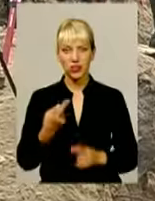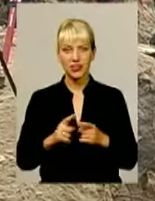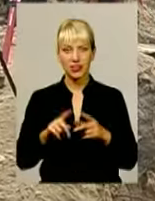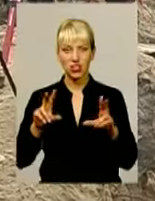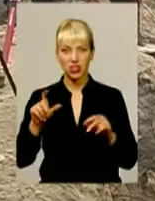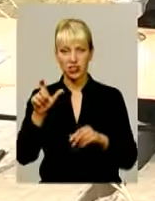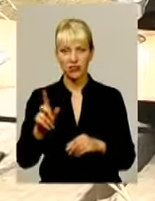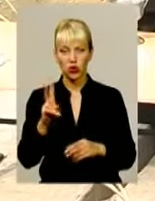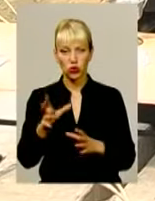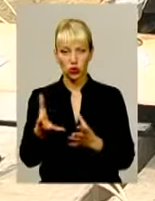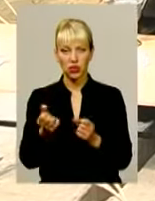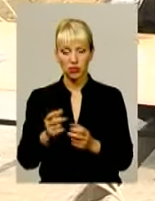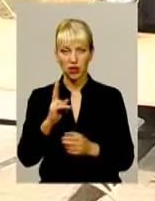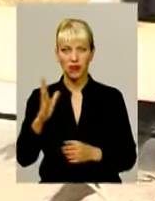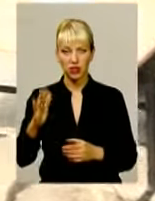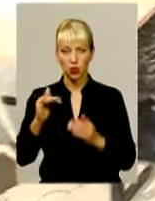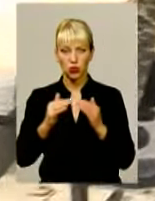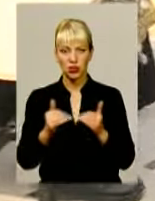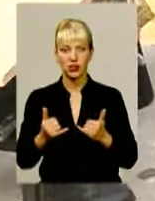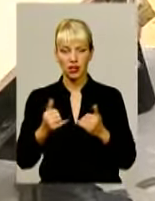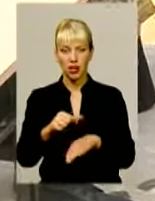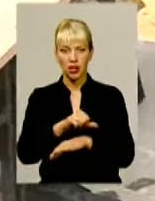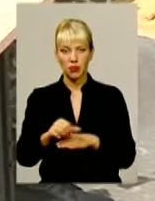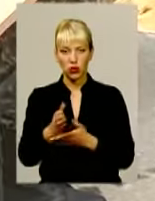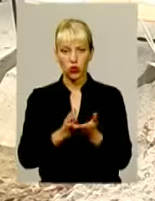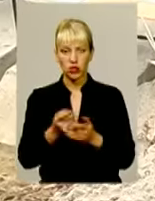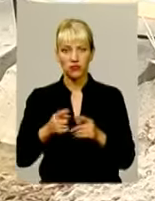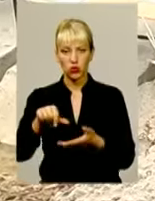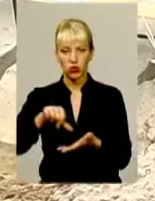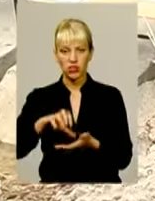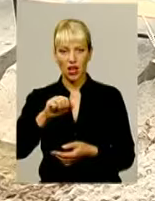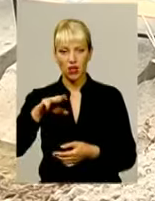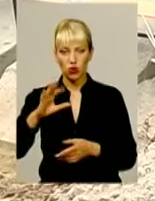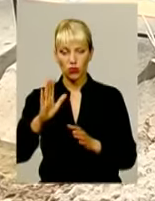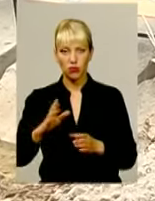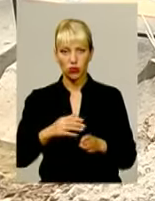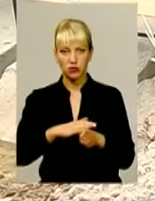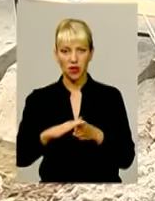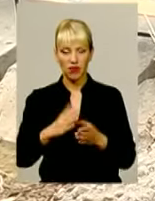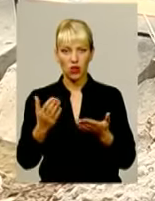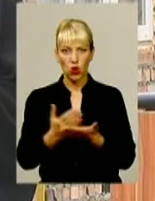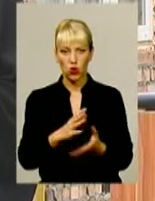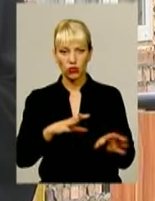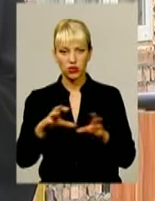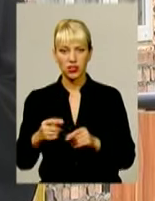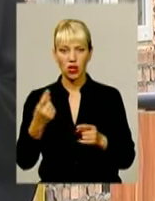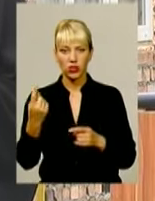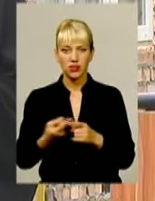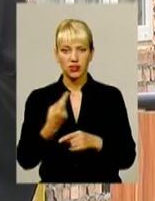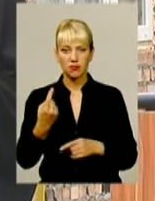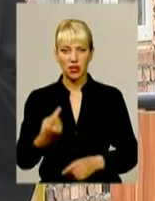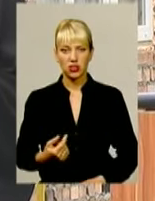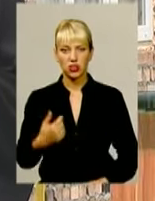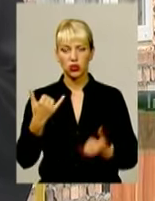щасливчиків, котрі отримають квартиру у будинку для прикордонників. Він – учасник АТО, тож справлятиме новосілля одним із перших. Сьогодні,